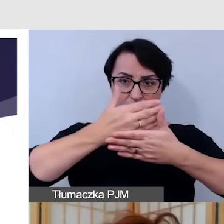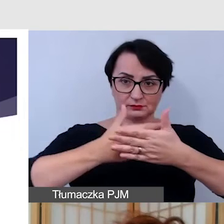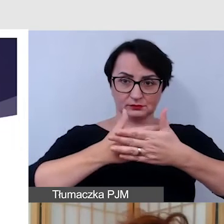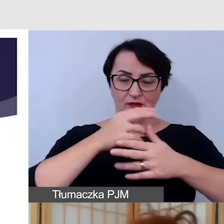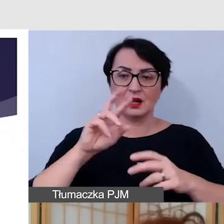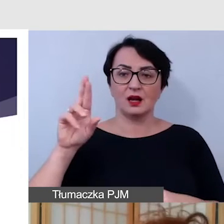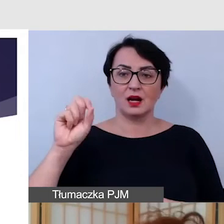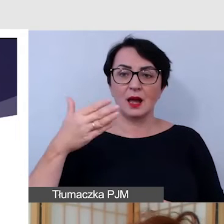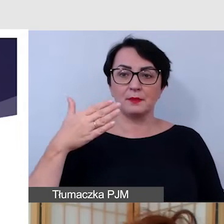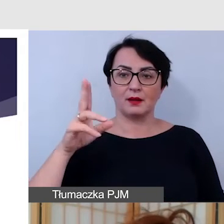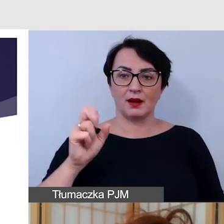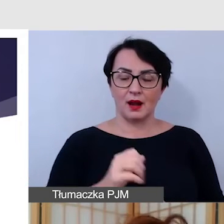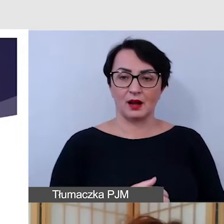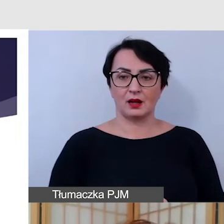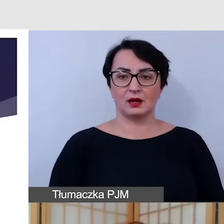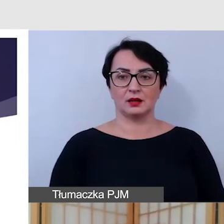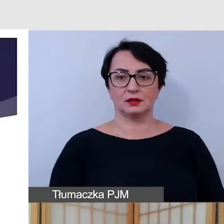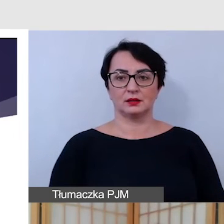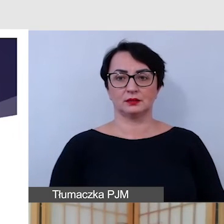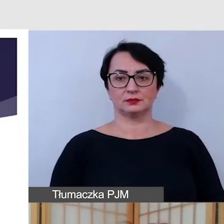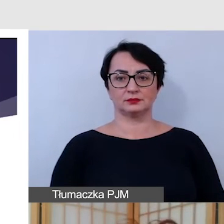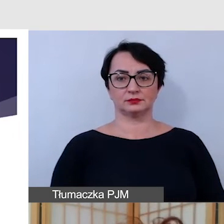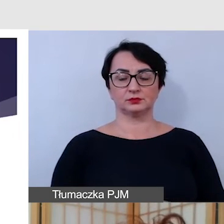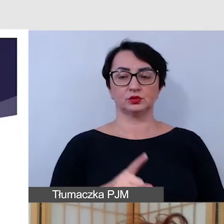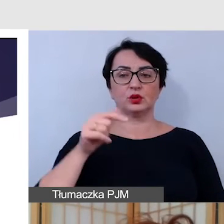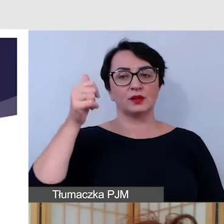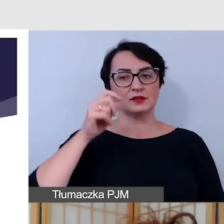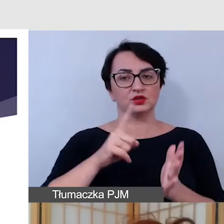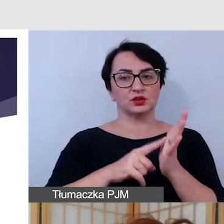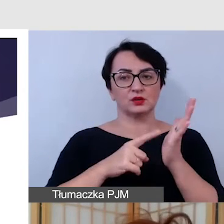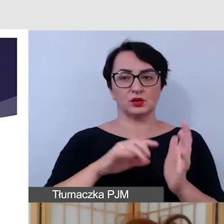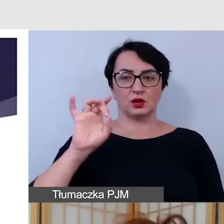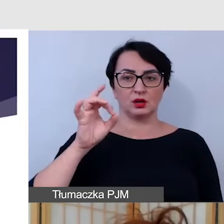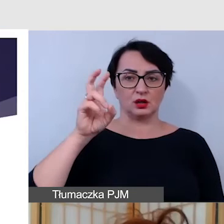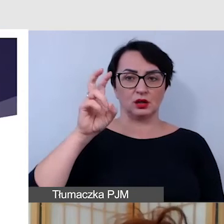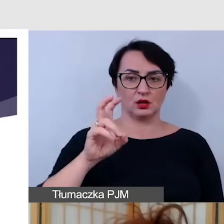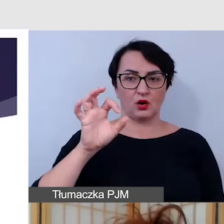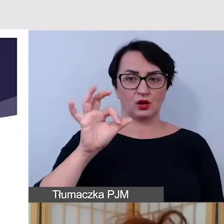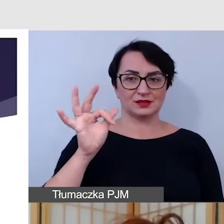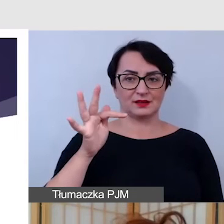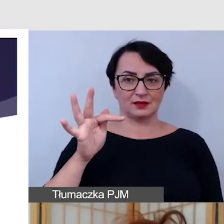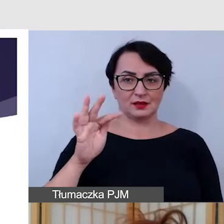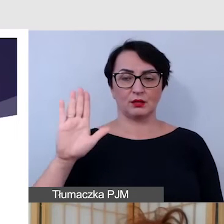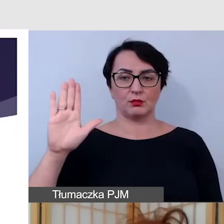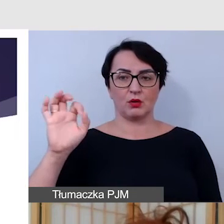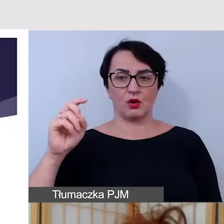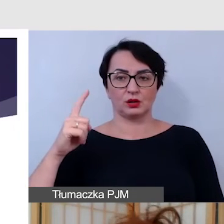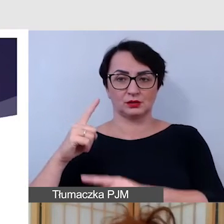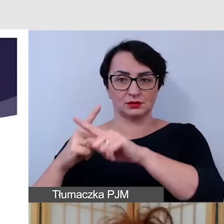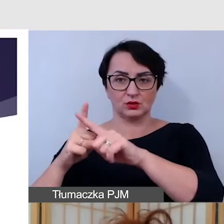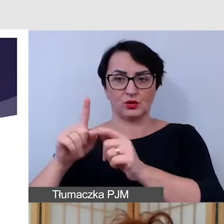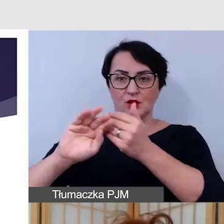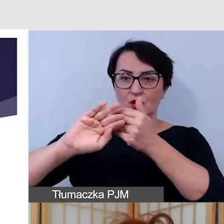ramki, która się często nazywa ghost box, dlatego, że ona by oddzielała nam te napisy od reszty